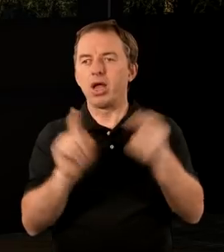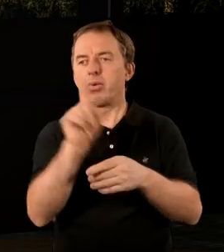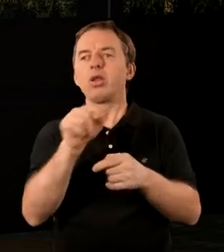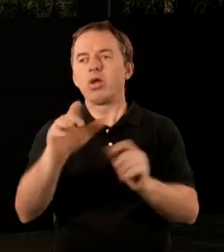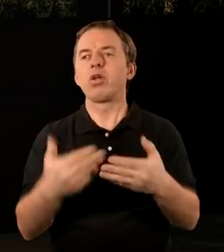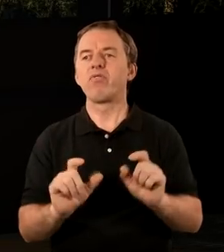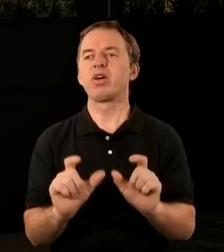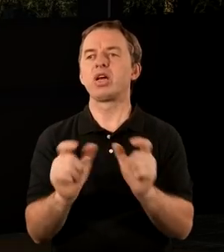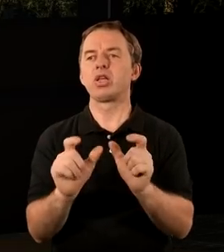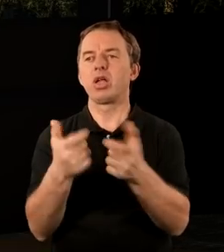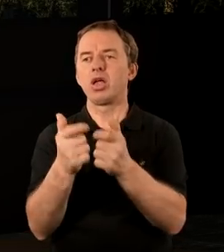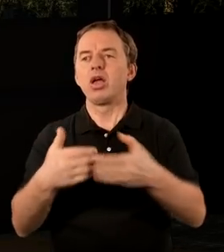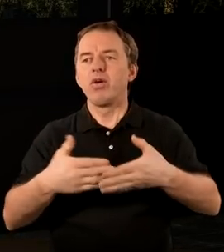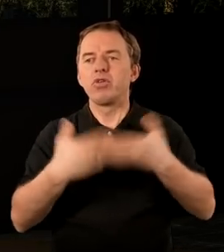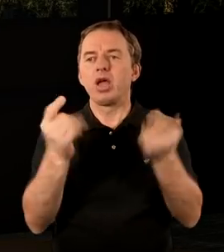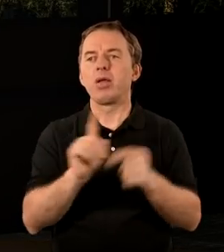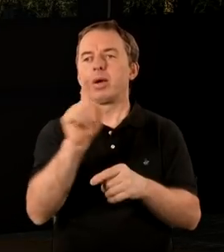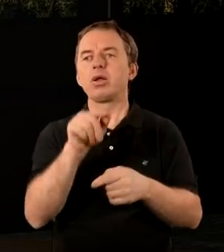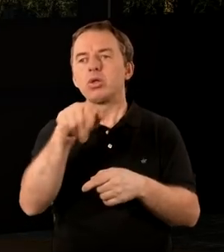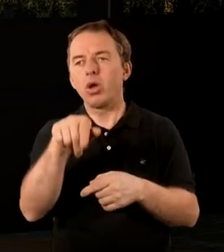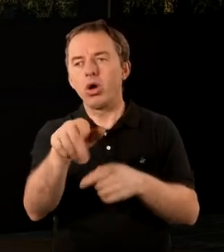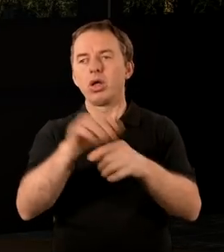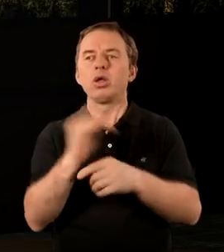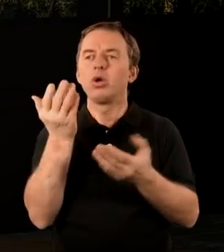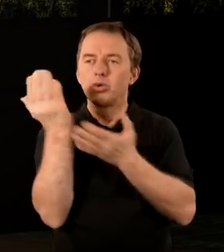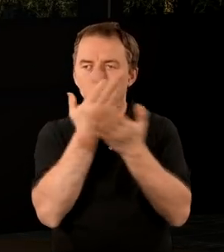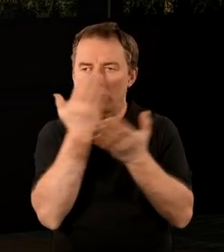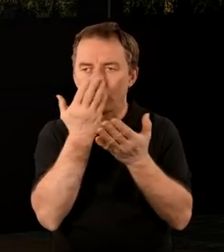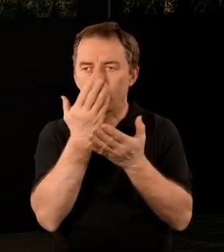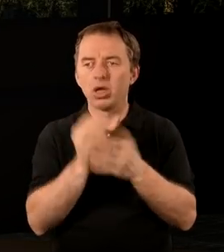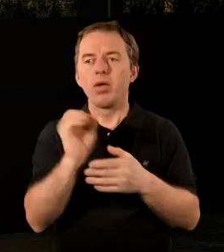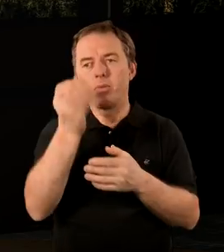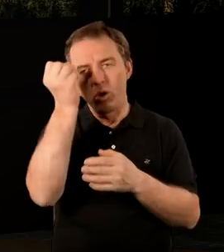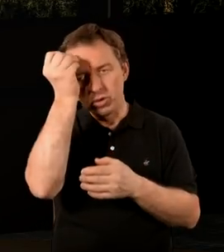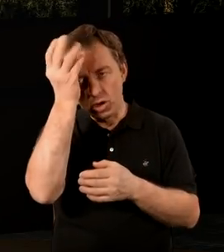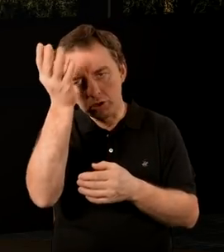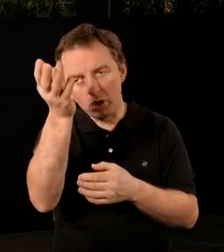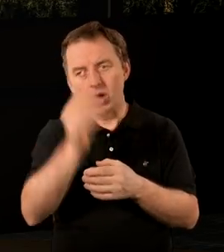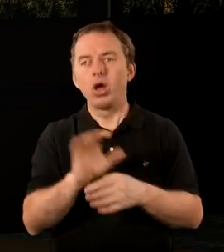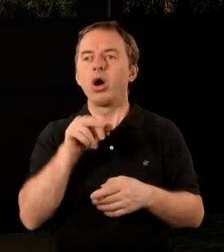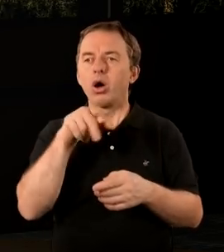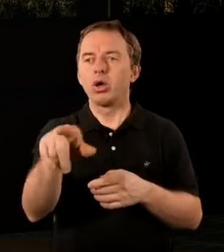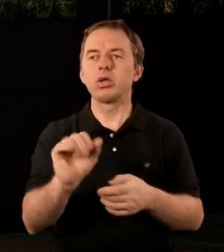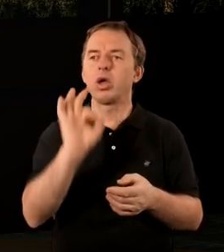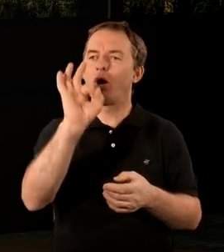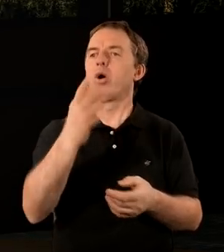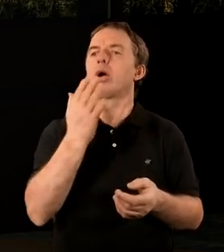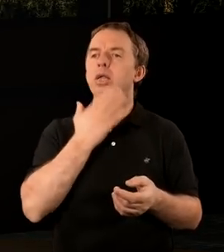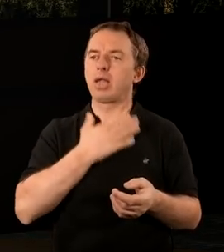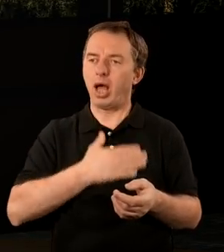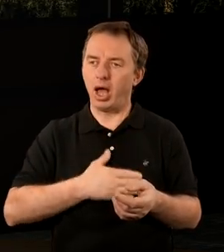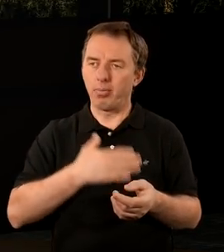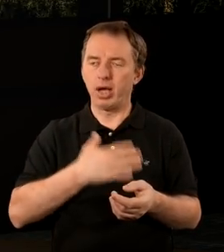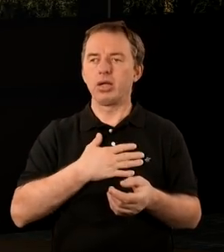dzień pański się to wydarzyło. W dzień pański, no to, jak czytamy to w księdze Mojżeszowej, chodzi o sabbat.